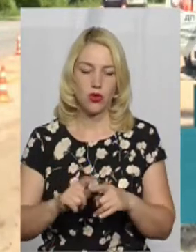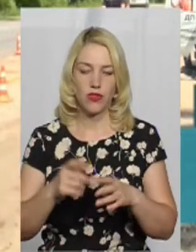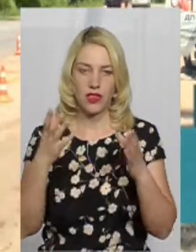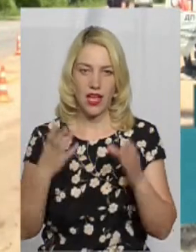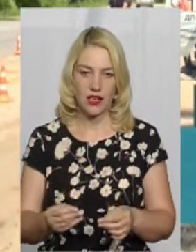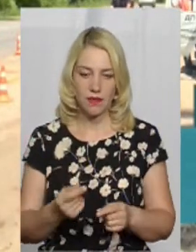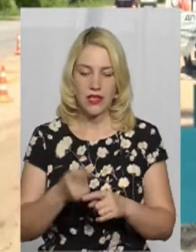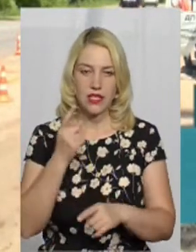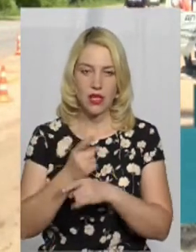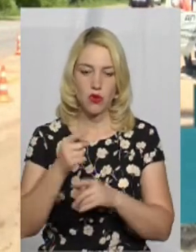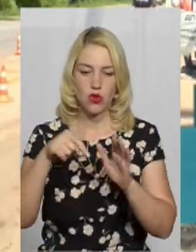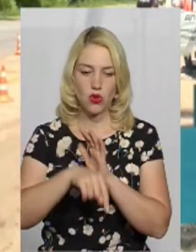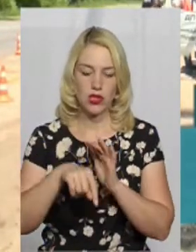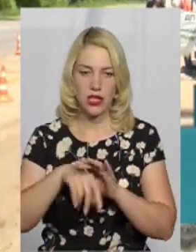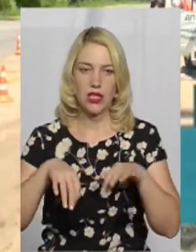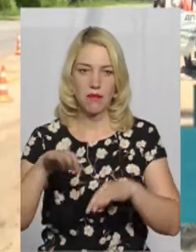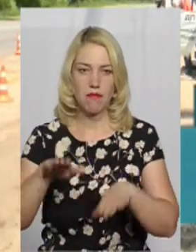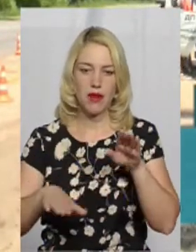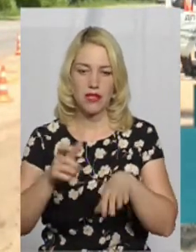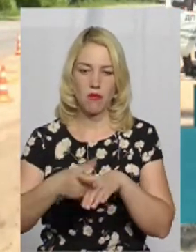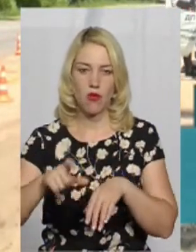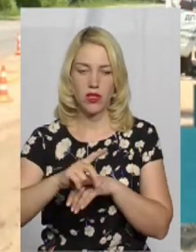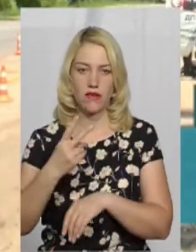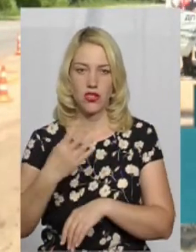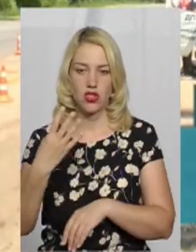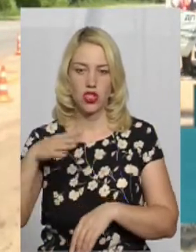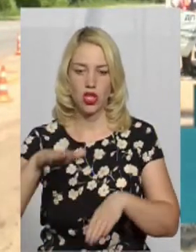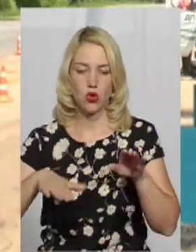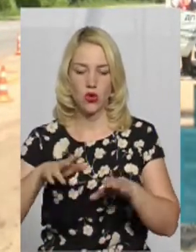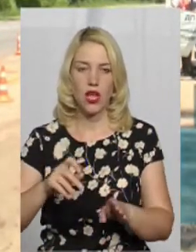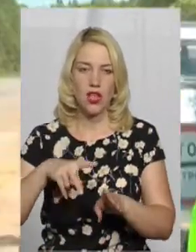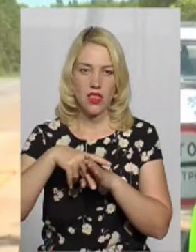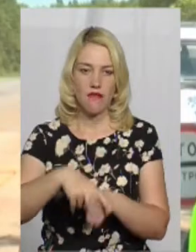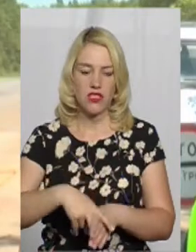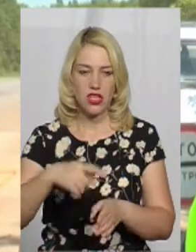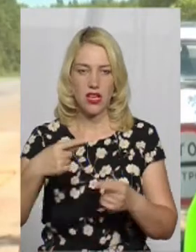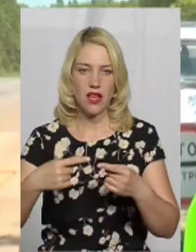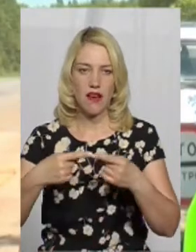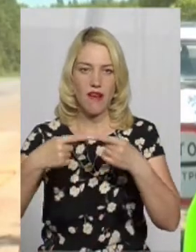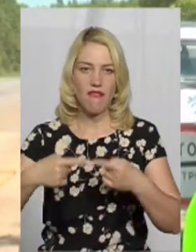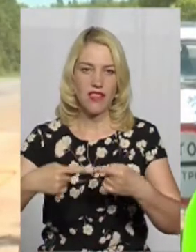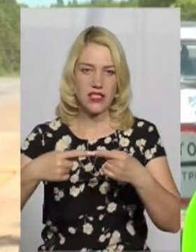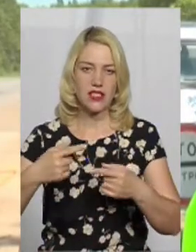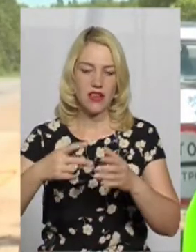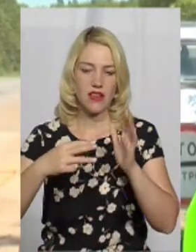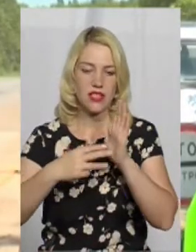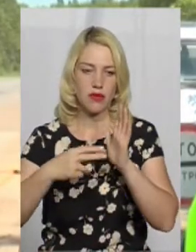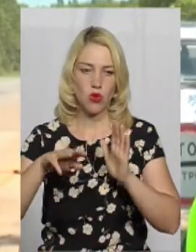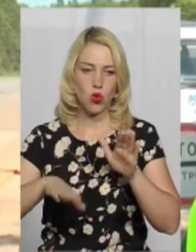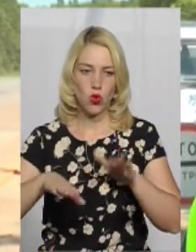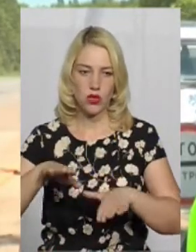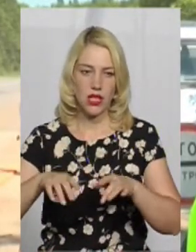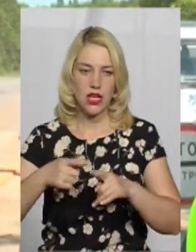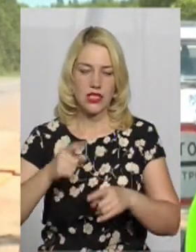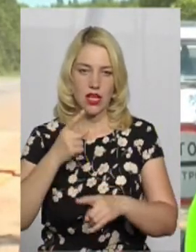транспорту з повною масою понад 24 тонни та навантаженням на вість понад 7 тонн. Згідно з постановою Кабінету Міністрів, заборона руху